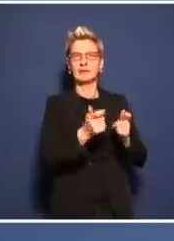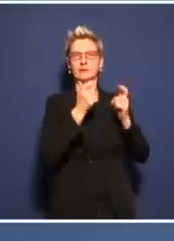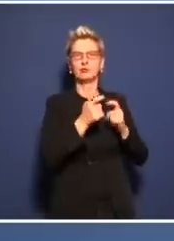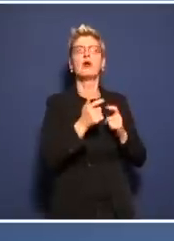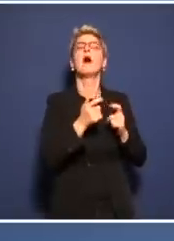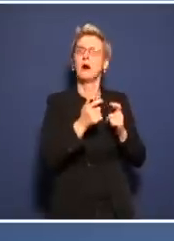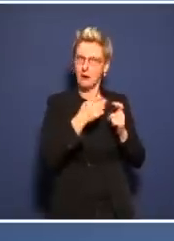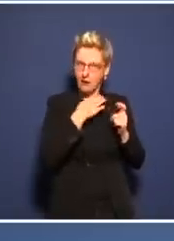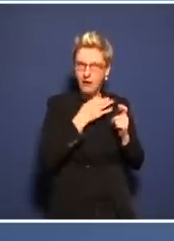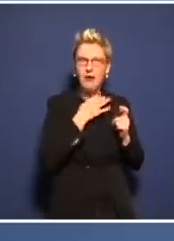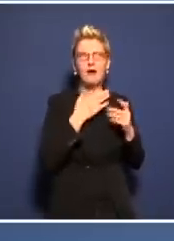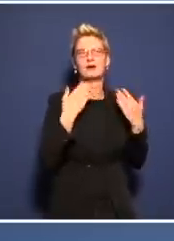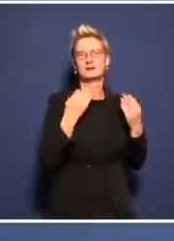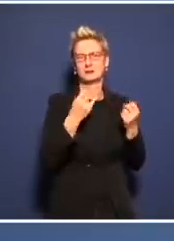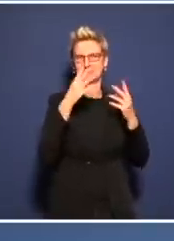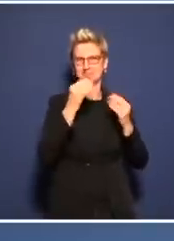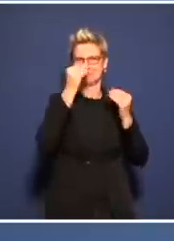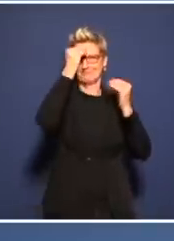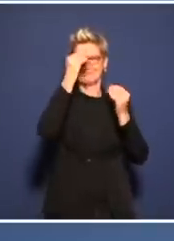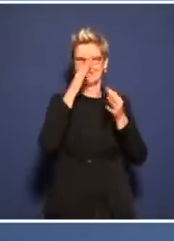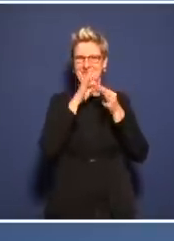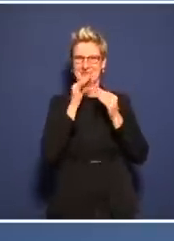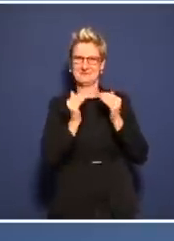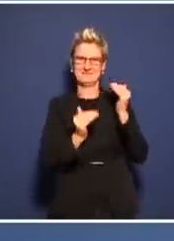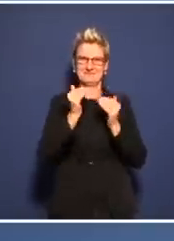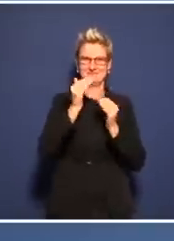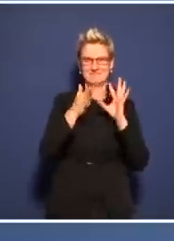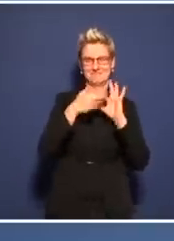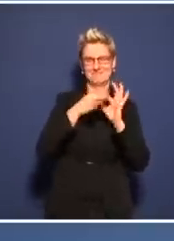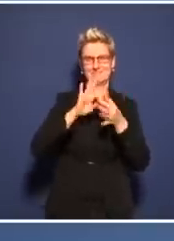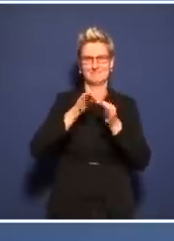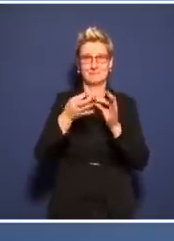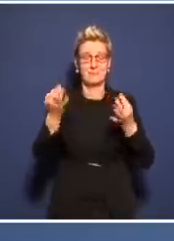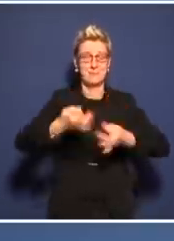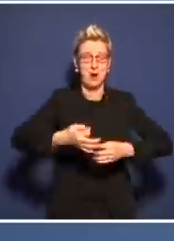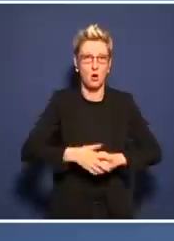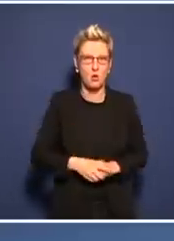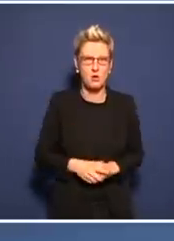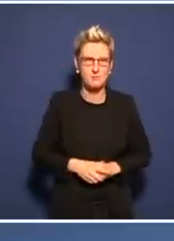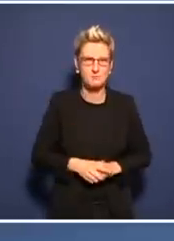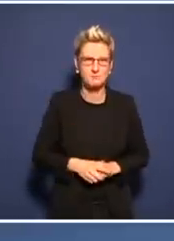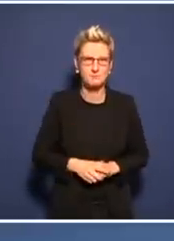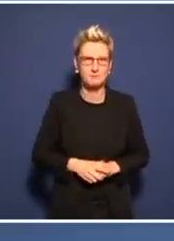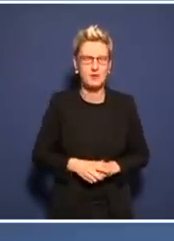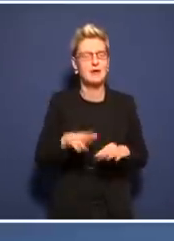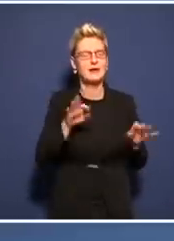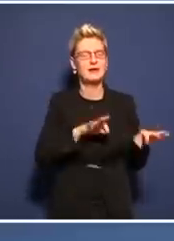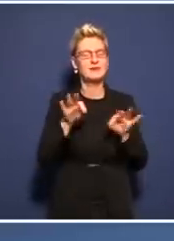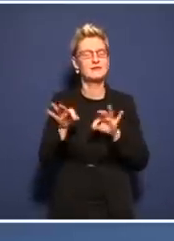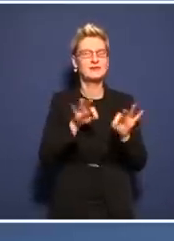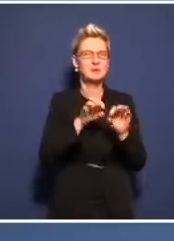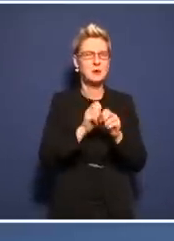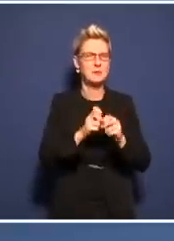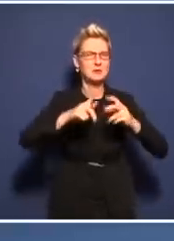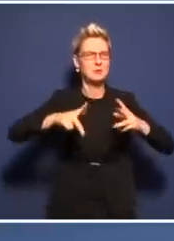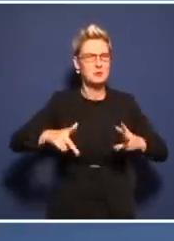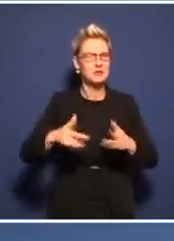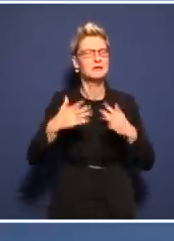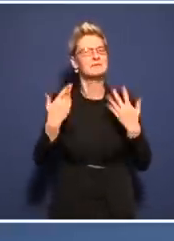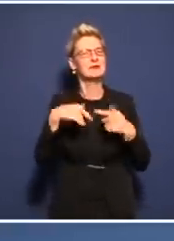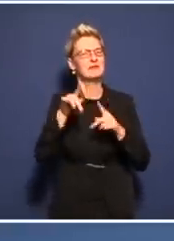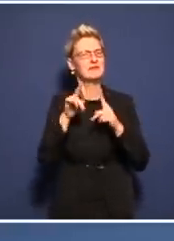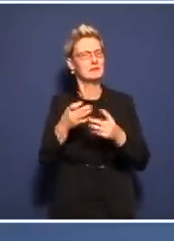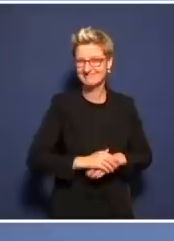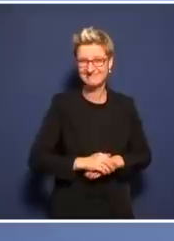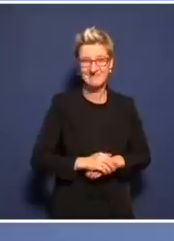updaten. Das ist etwas, das ist eine generelle Weisheit in der Infektionsepidemiologie. Also das, da